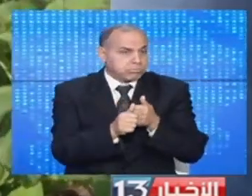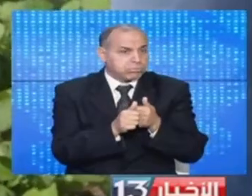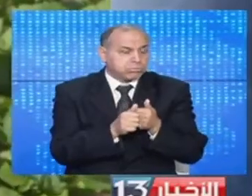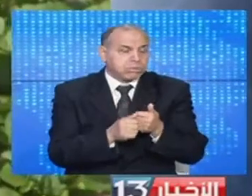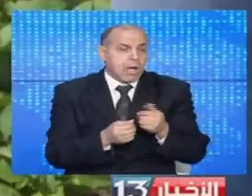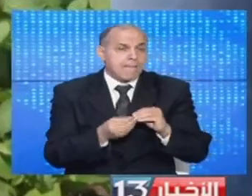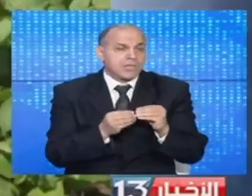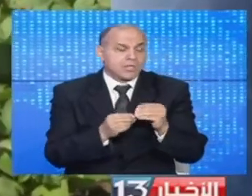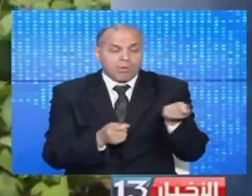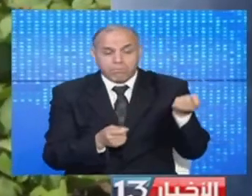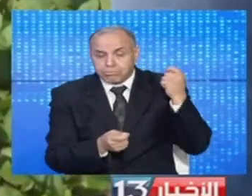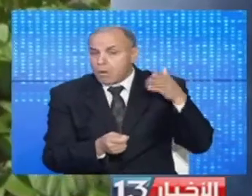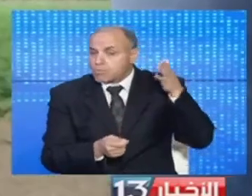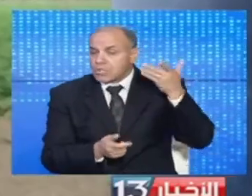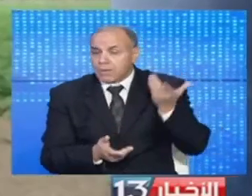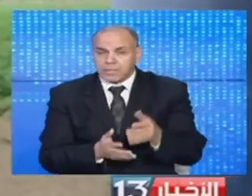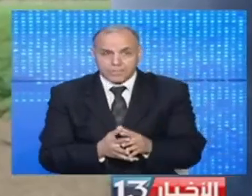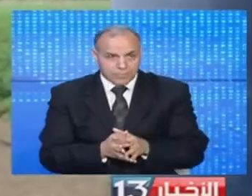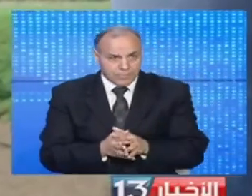وخيمة